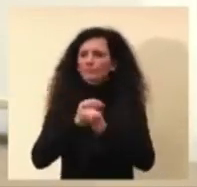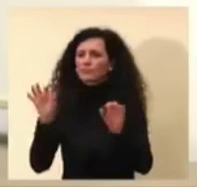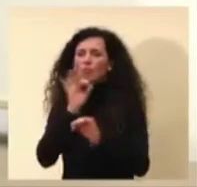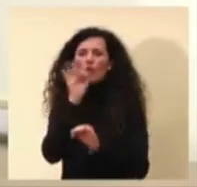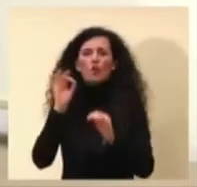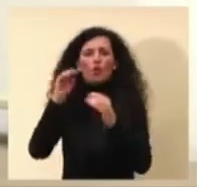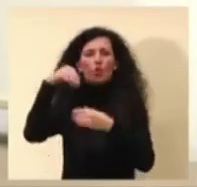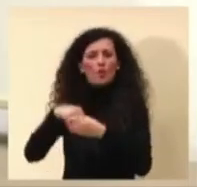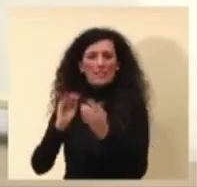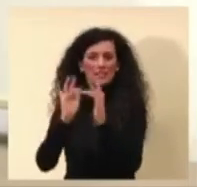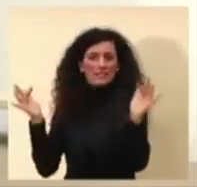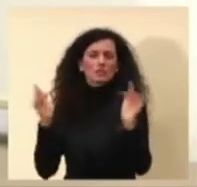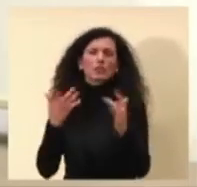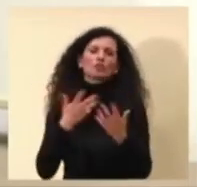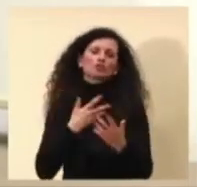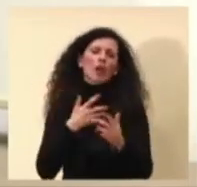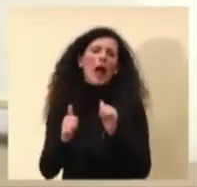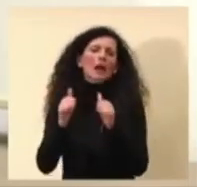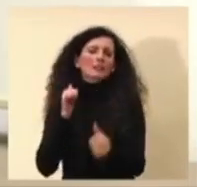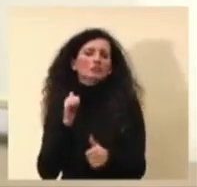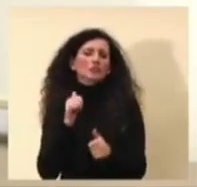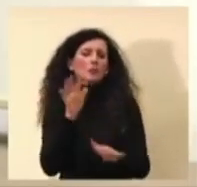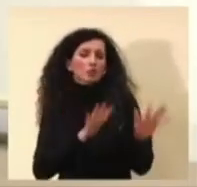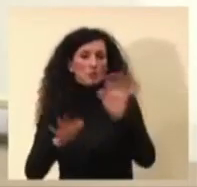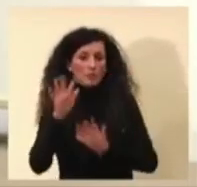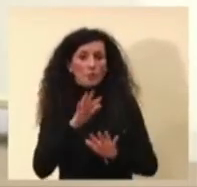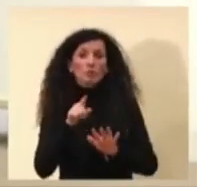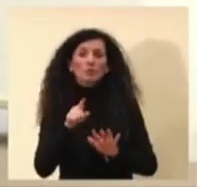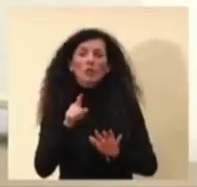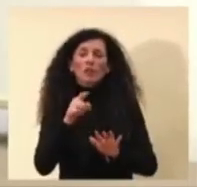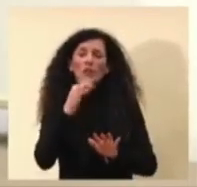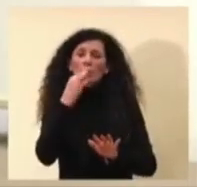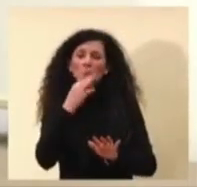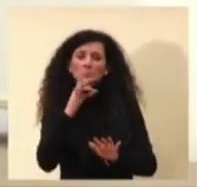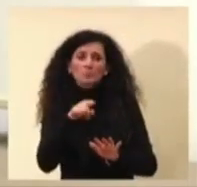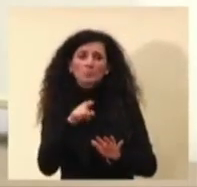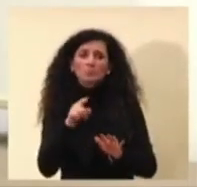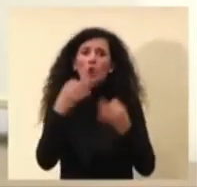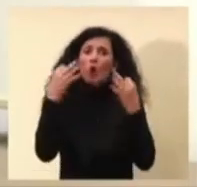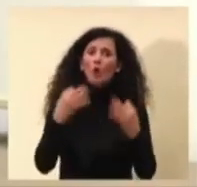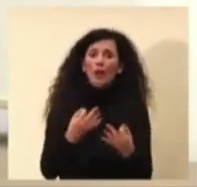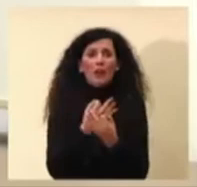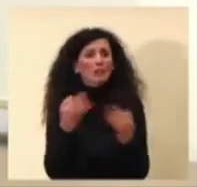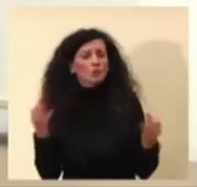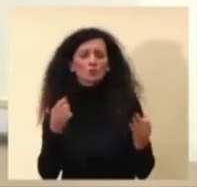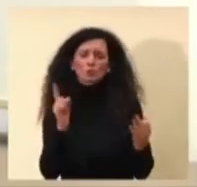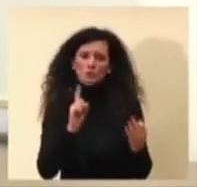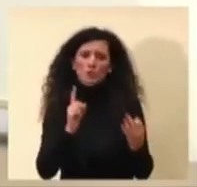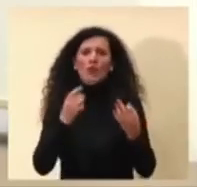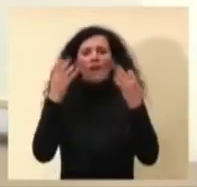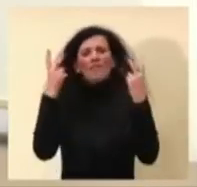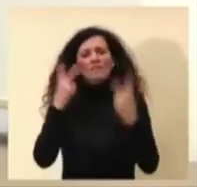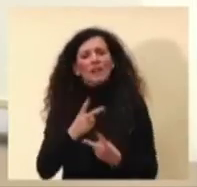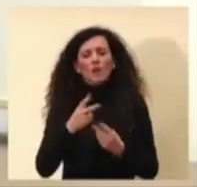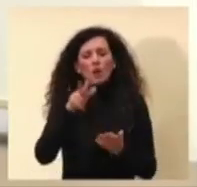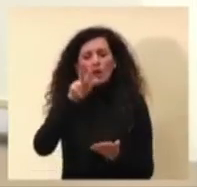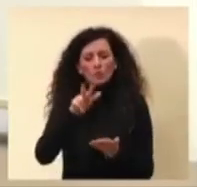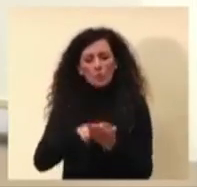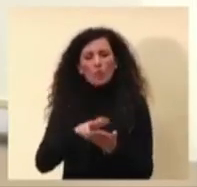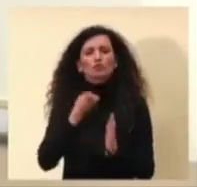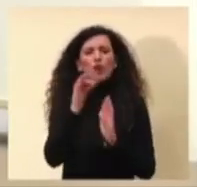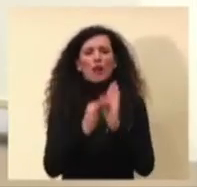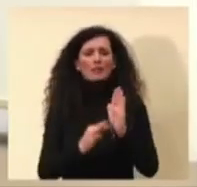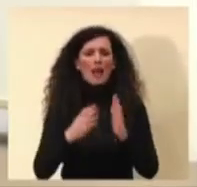come dice la parola stessa, non sempre sono corrette il dato ufficiale è quello che pubblichiamo noi e ovviamente se qualche